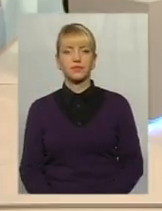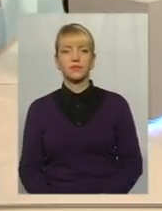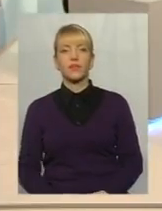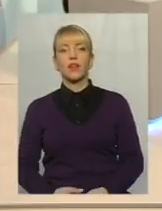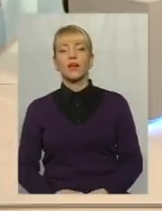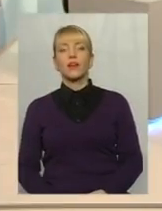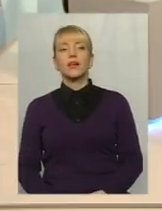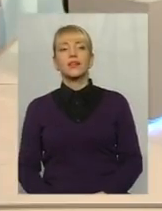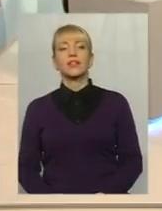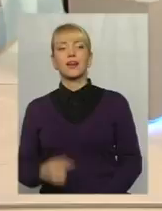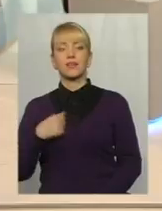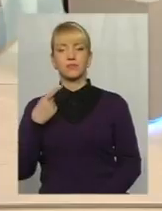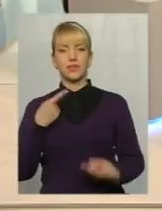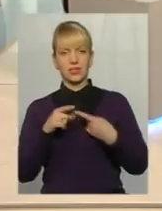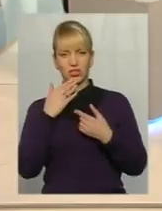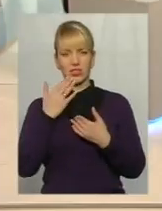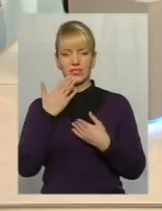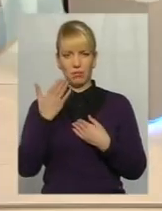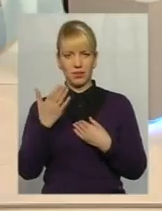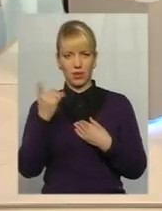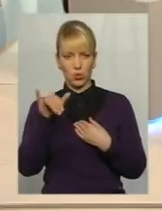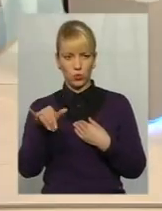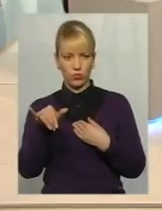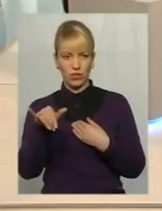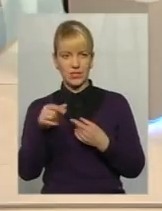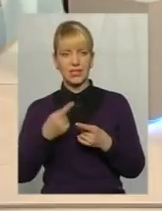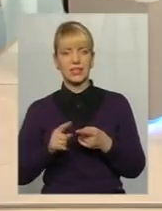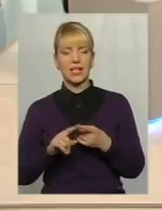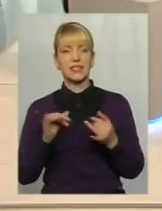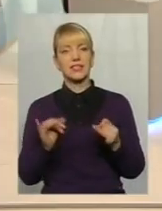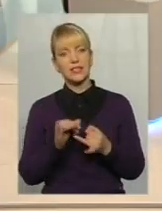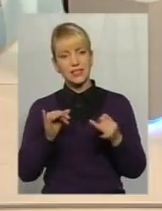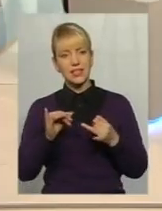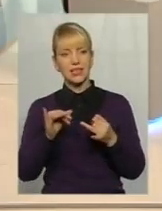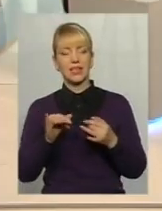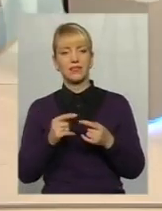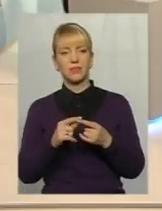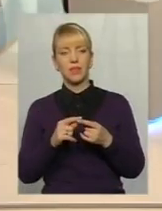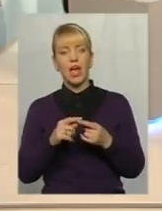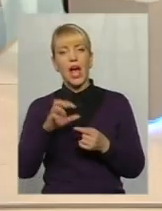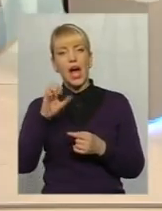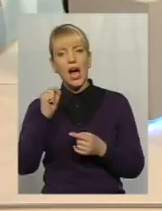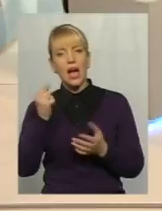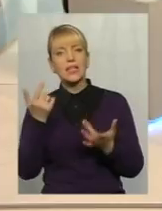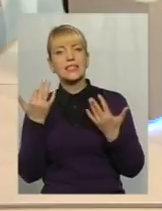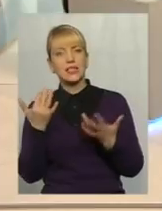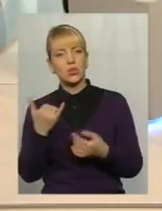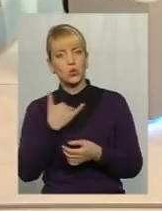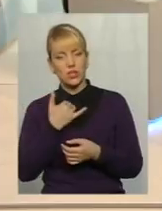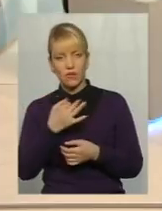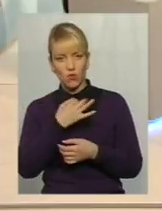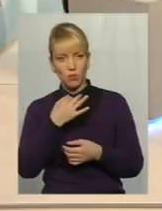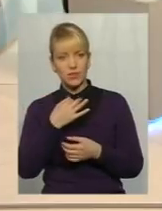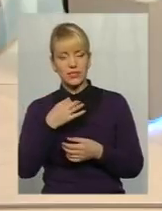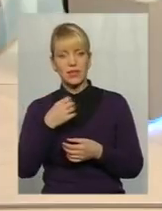Хотів за інше запитати, хотів запитати за те, а от цікаво, сам замислися зараз, а скільки у нас в області зараз пам'ятників